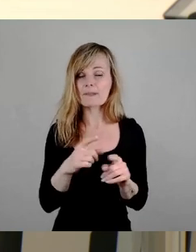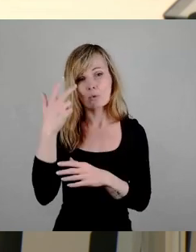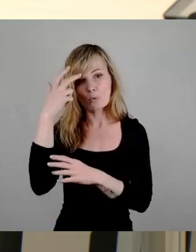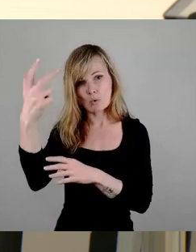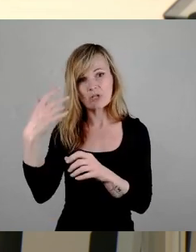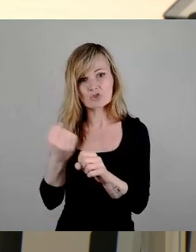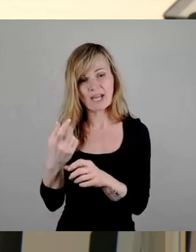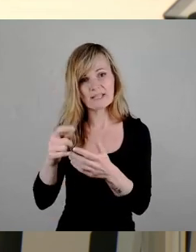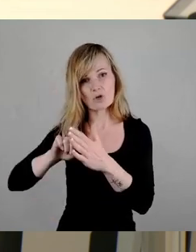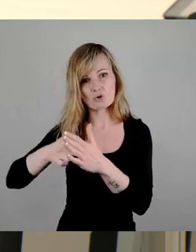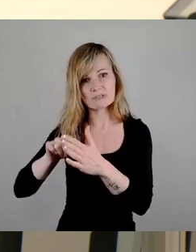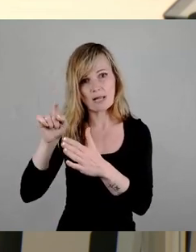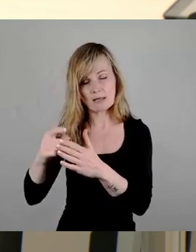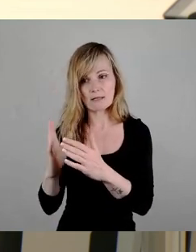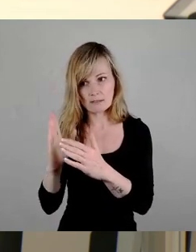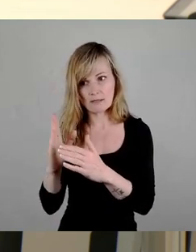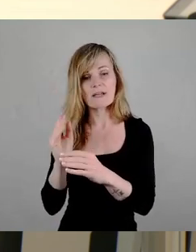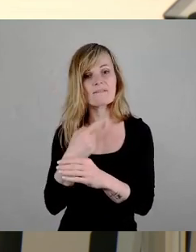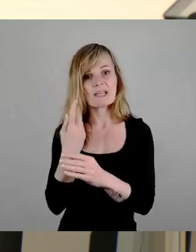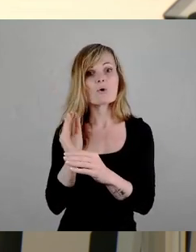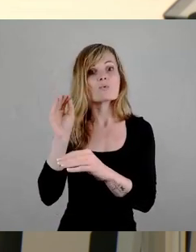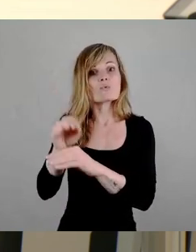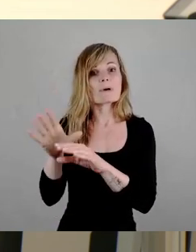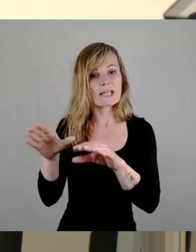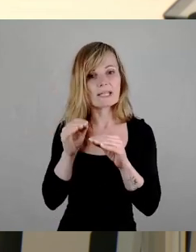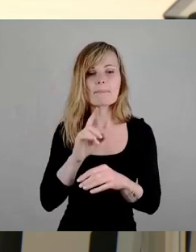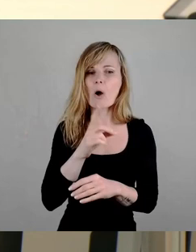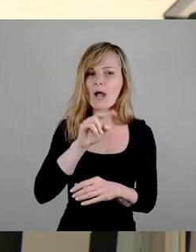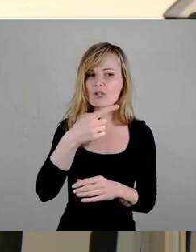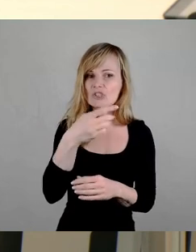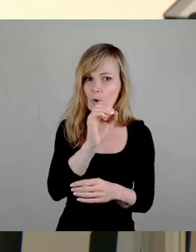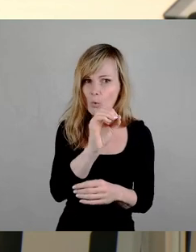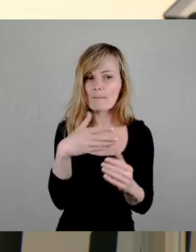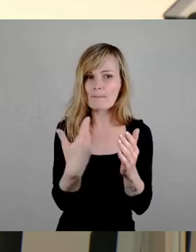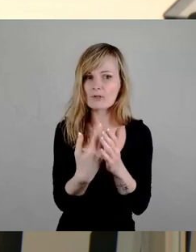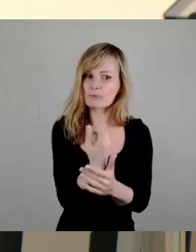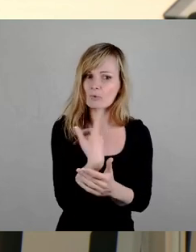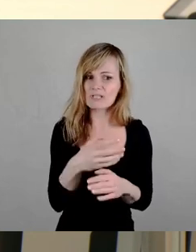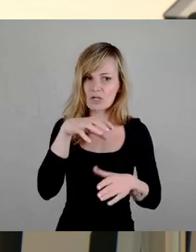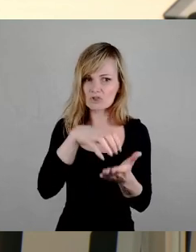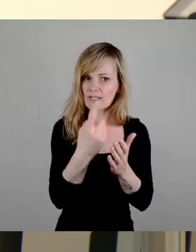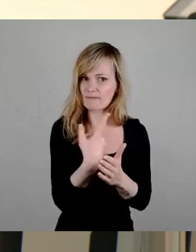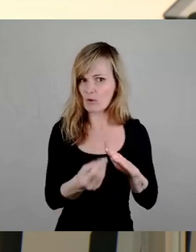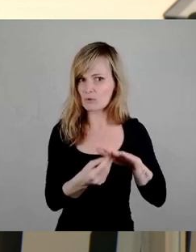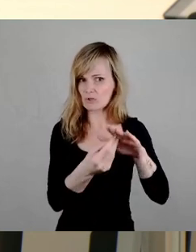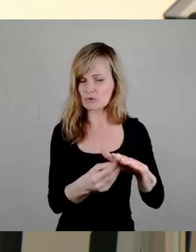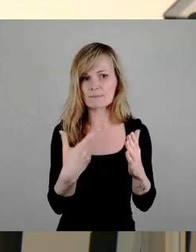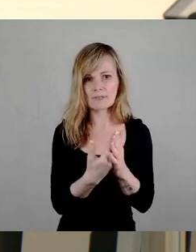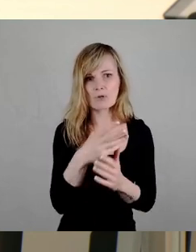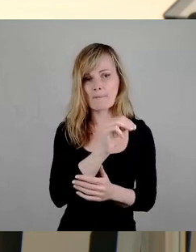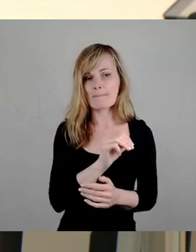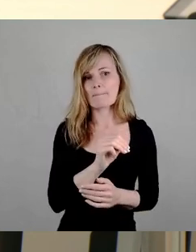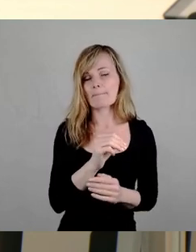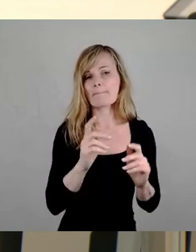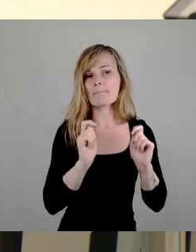ist, sondern da stand eben auch drin, dass wir NGOs aus unserer Stadt unterstützen, wie beispielsweise Mission Lifeline, die